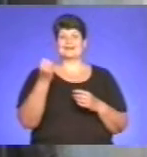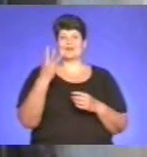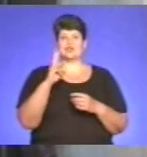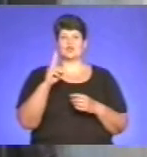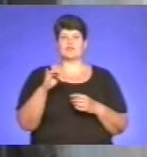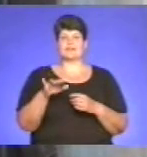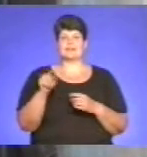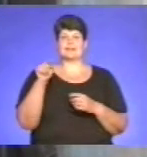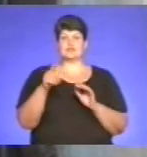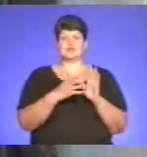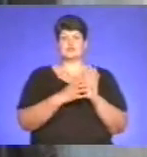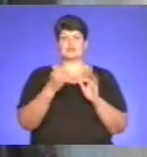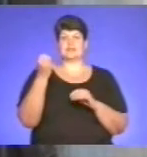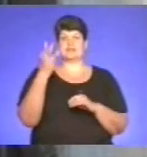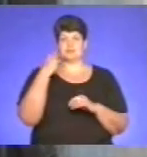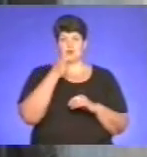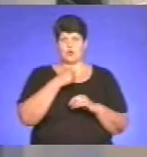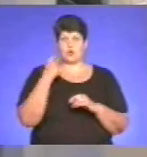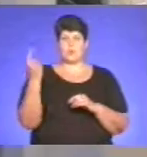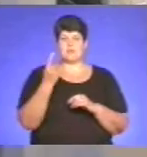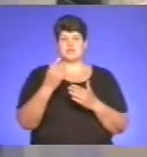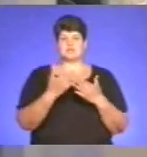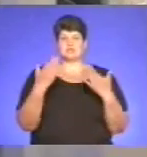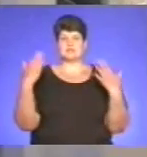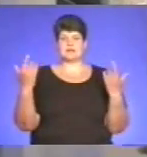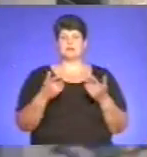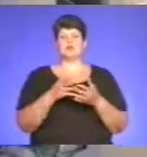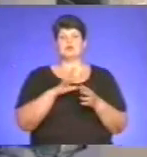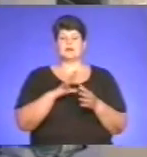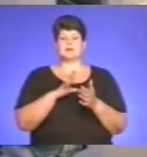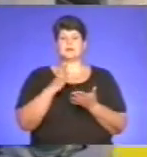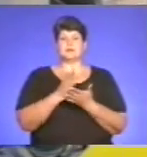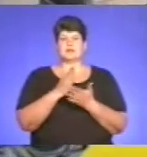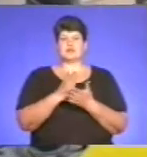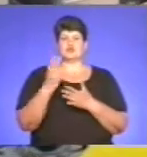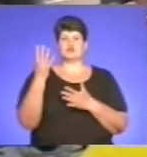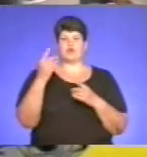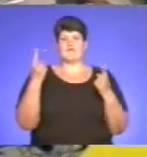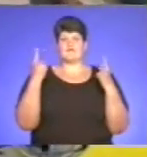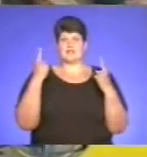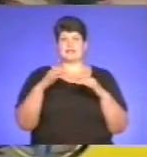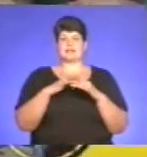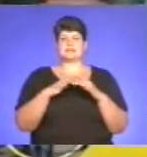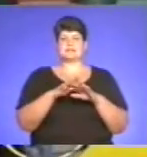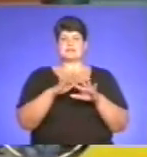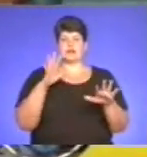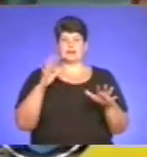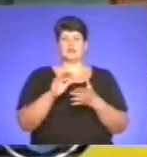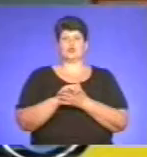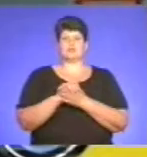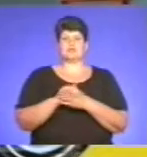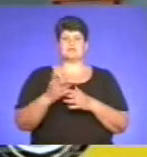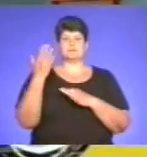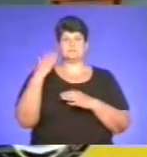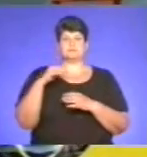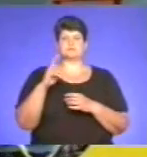1913 року. Перша музейна експозиція була розміщена у чотирьох великих залах товариства на тодішній вулиці